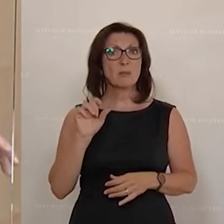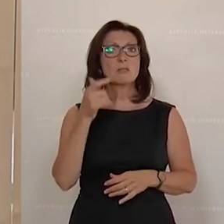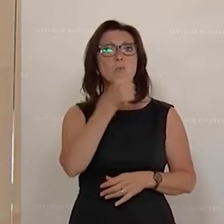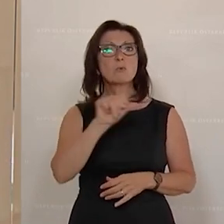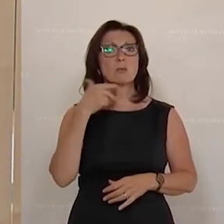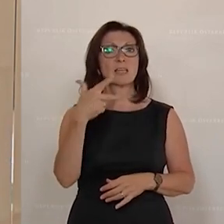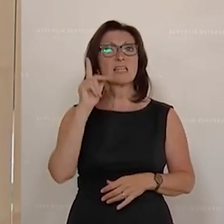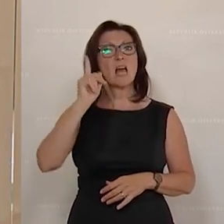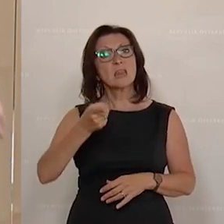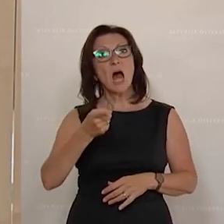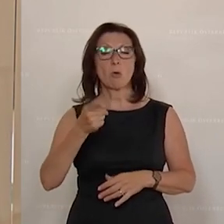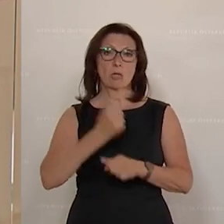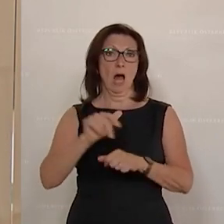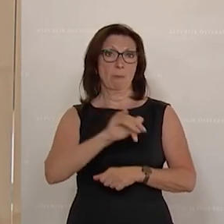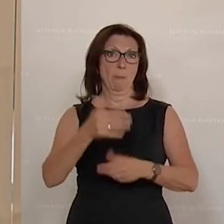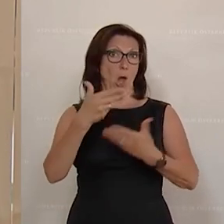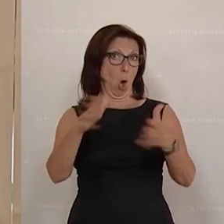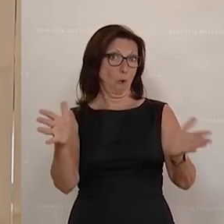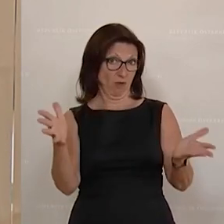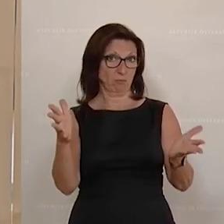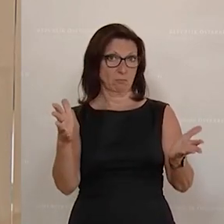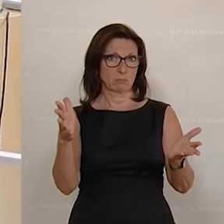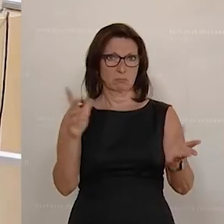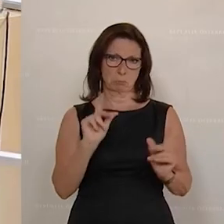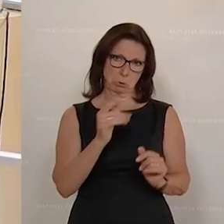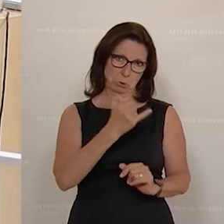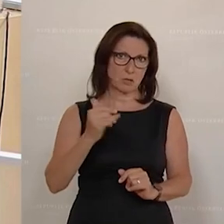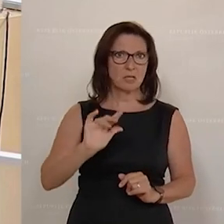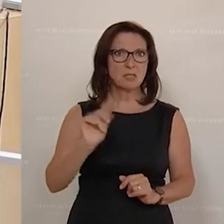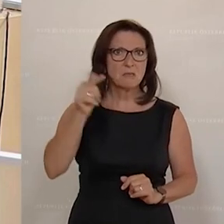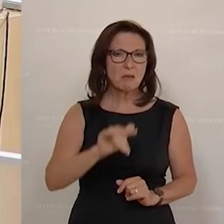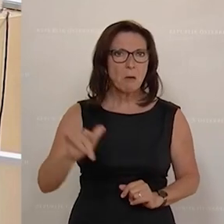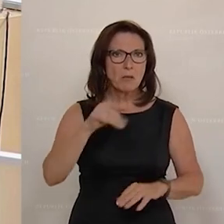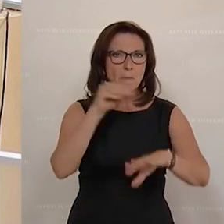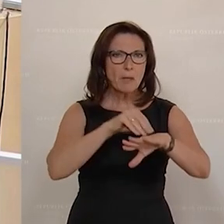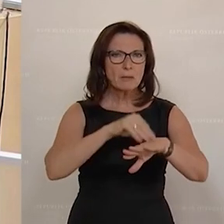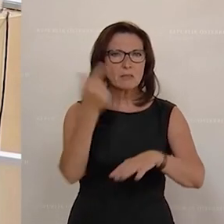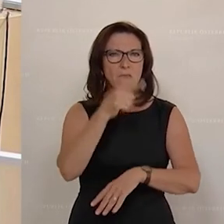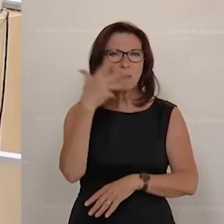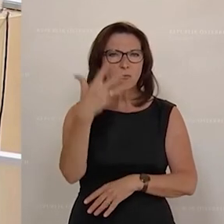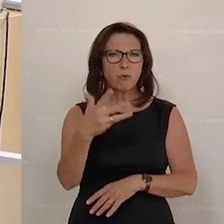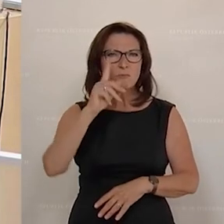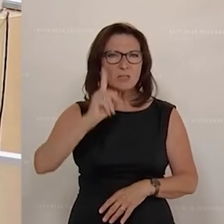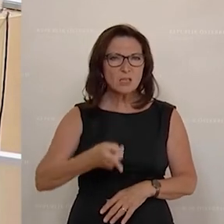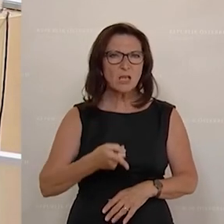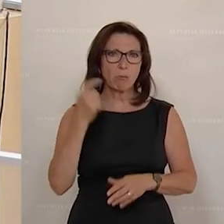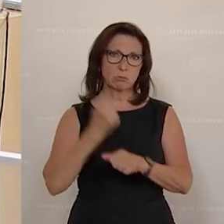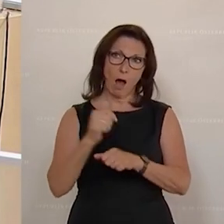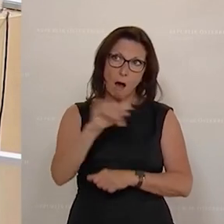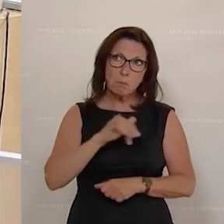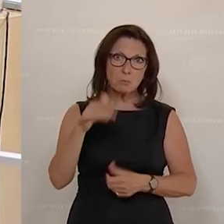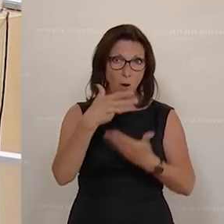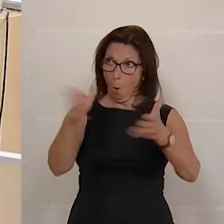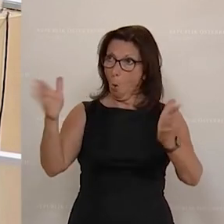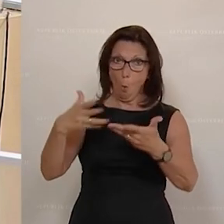.000 offene Stellen gemeldet. Man kann annehmen, jede zweite offene Stelle wird dort gemeldet. Also 250.000 offene Jobs circa in